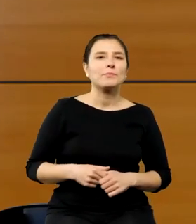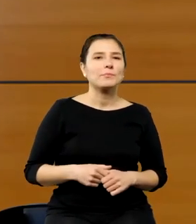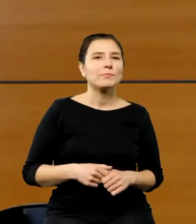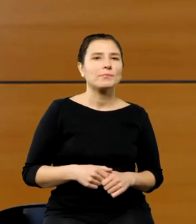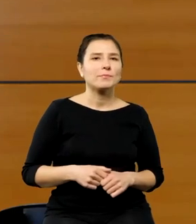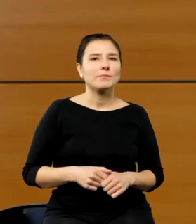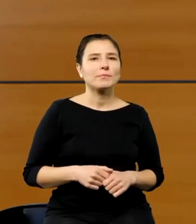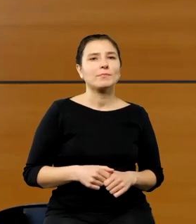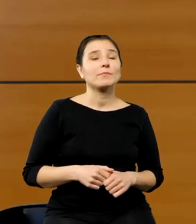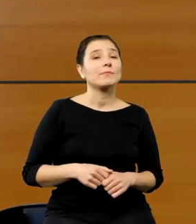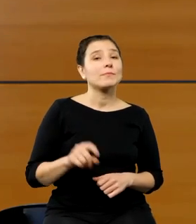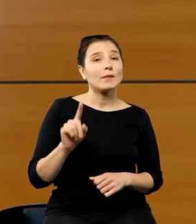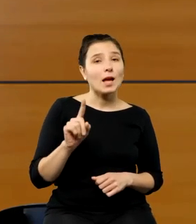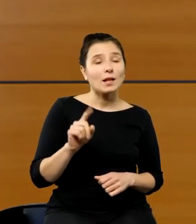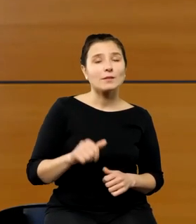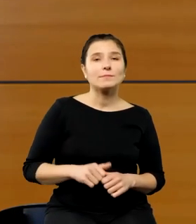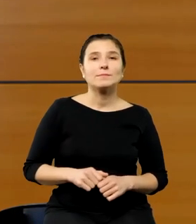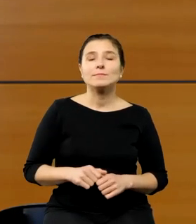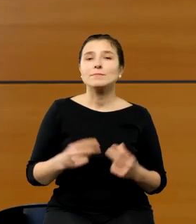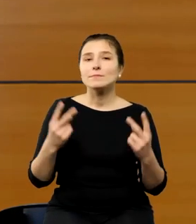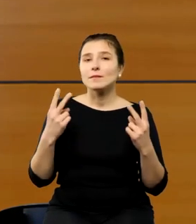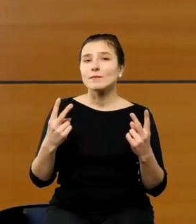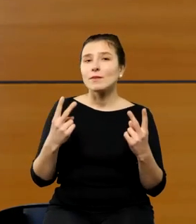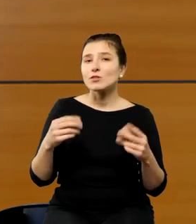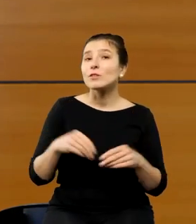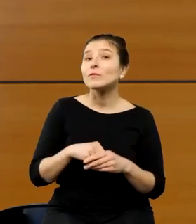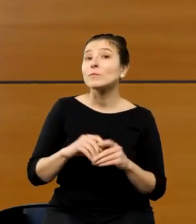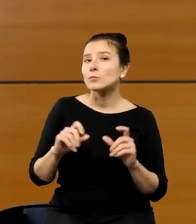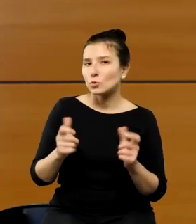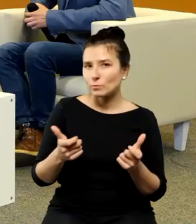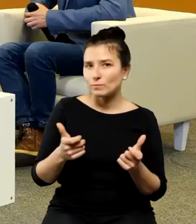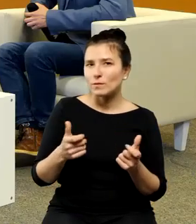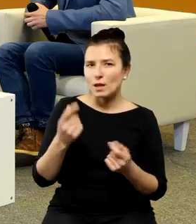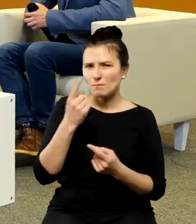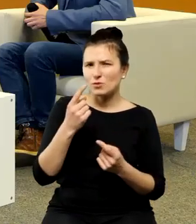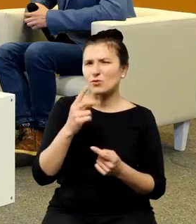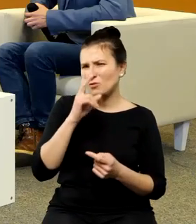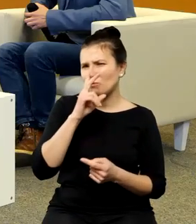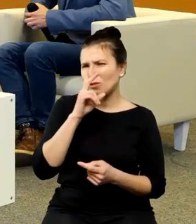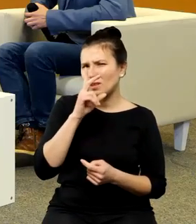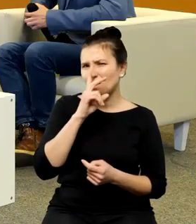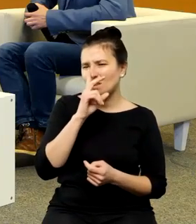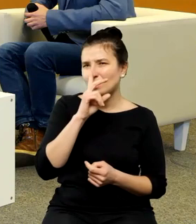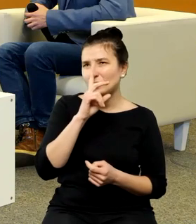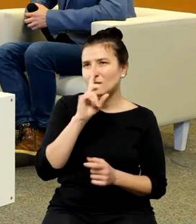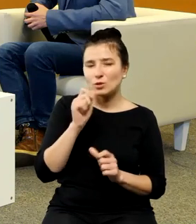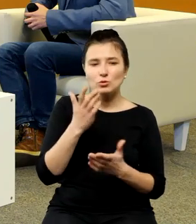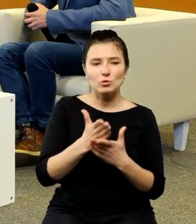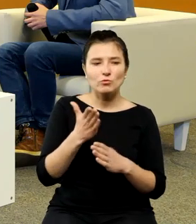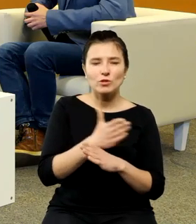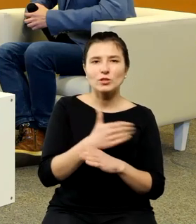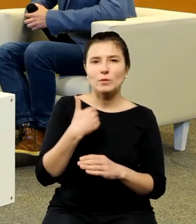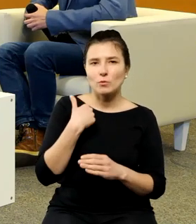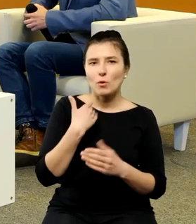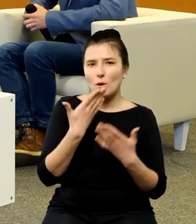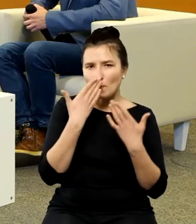natomiast ważne w tych przedstawieniach jest to i to też myślę że tutaj to widać w tym co zostało już dzisiaj pokazane